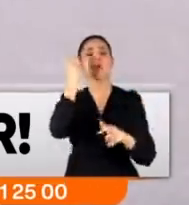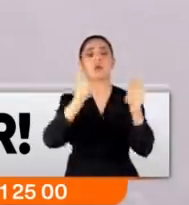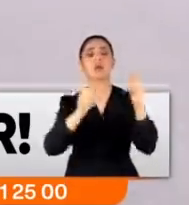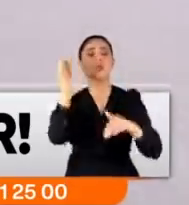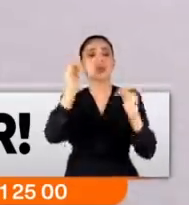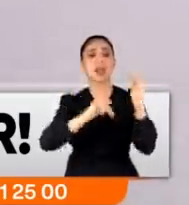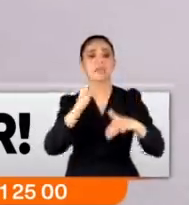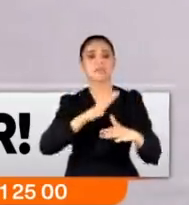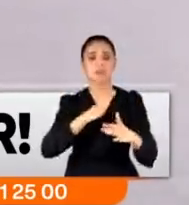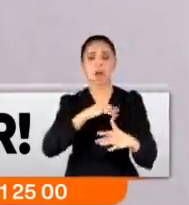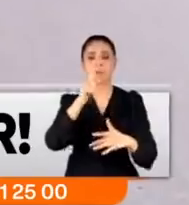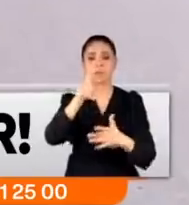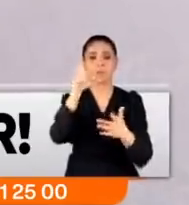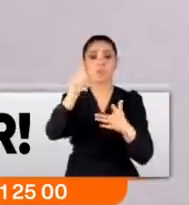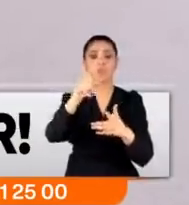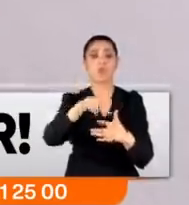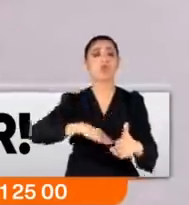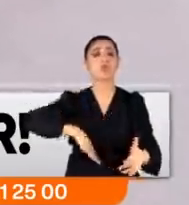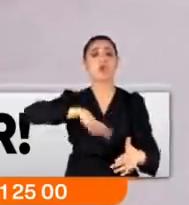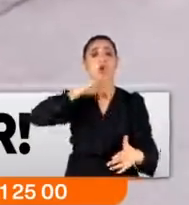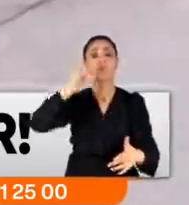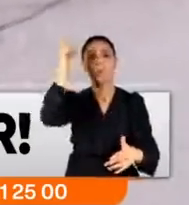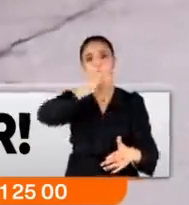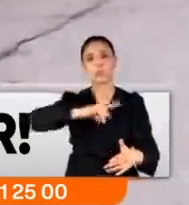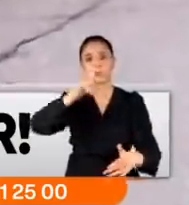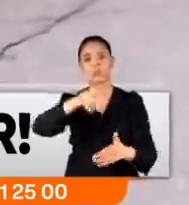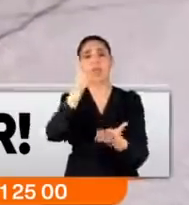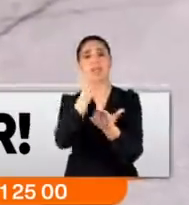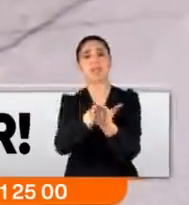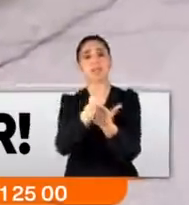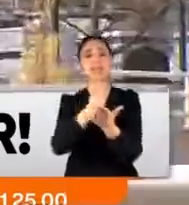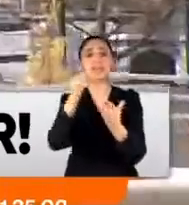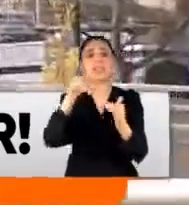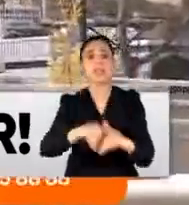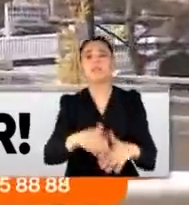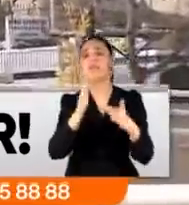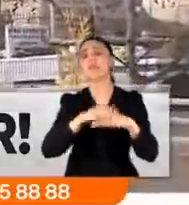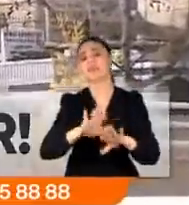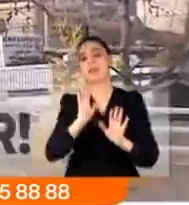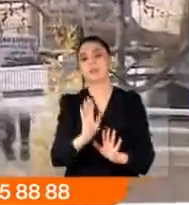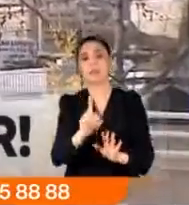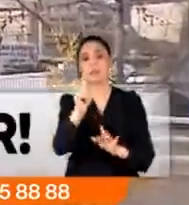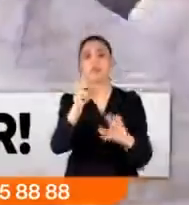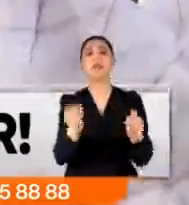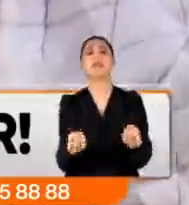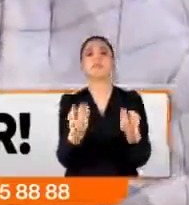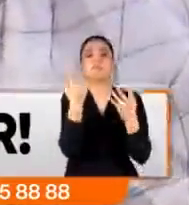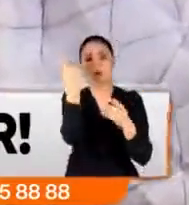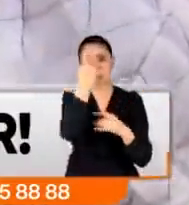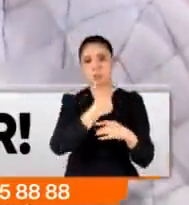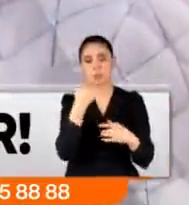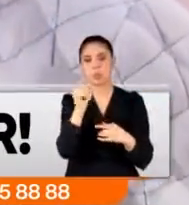defnedildi. Ama artık buranın da kapasitesi dolduğu için defin işlemi yapılamıyor. Burası yetmediği için